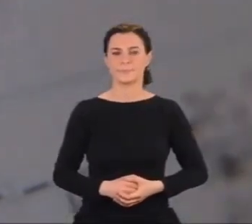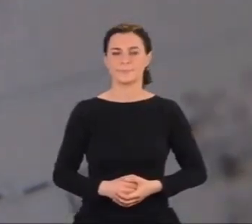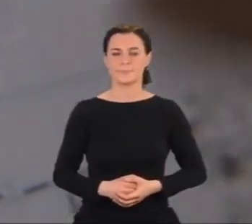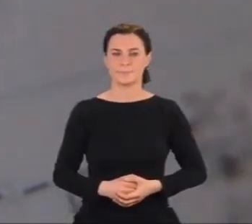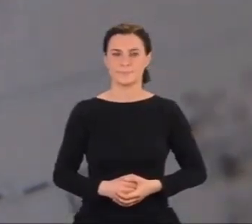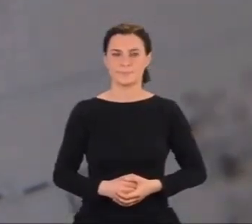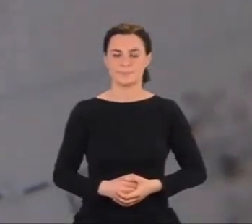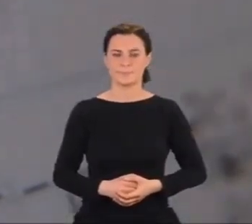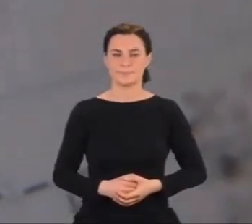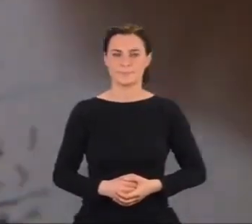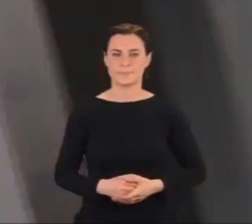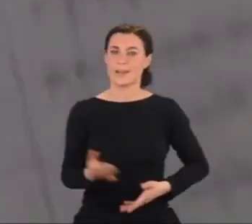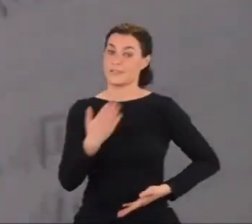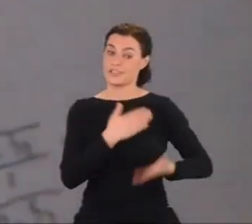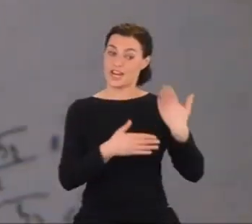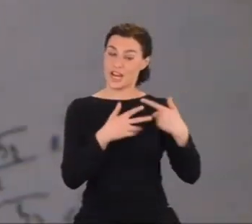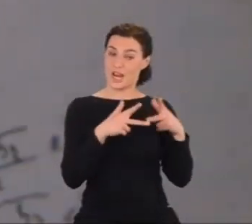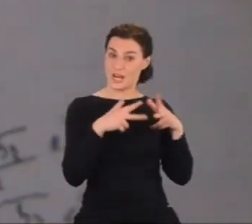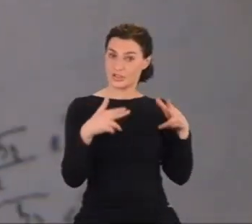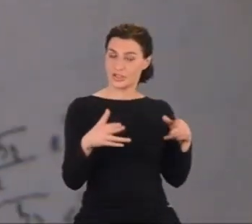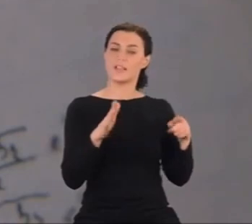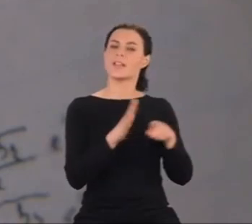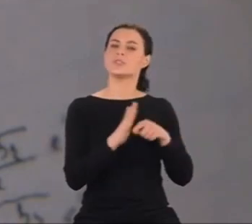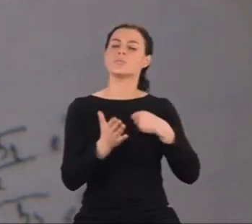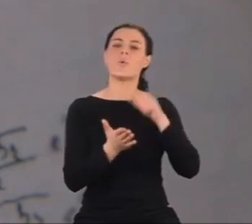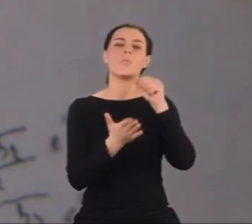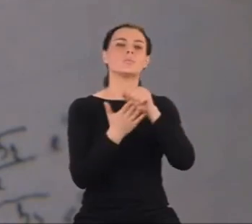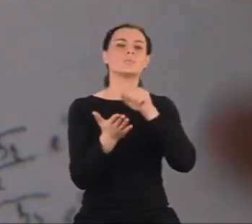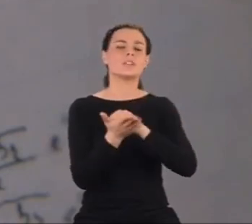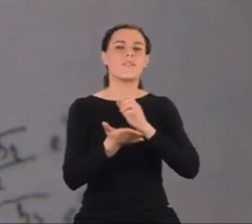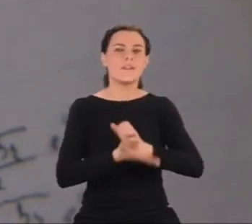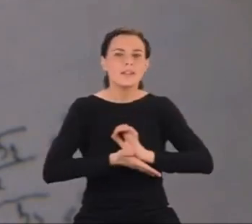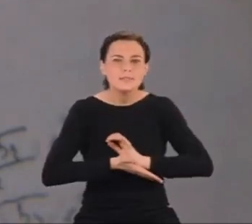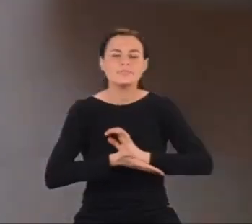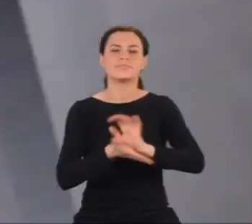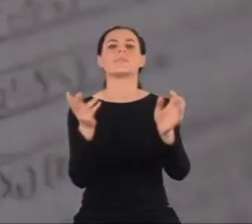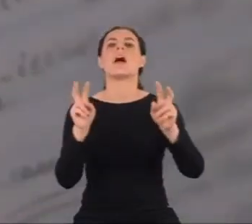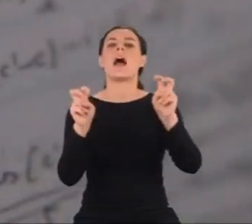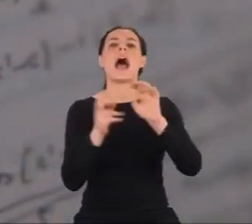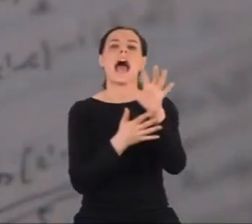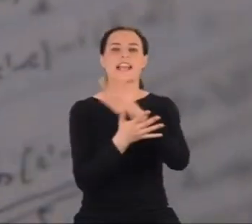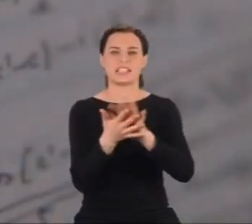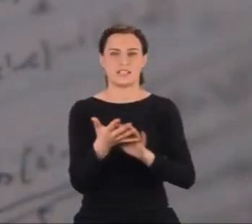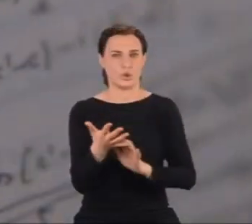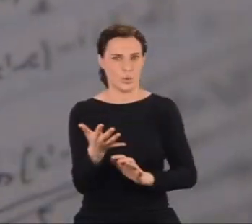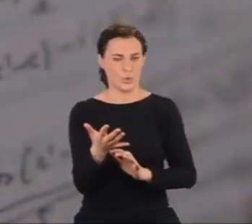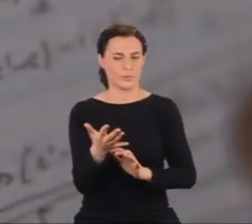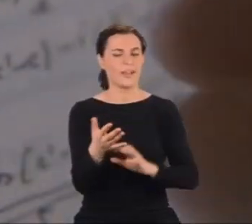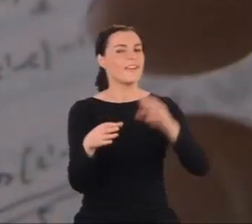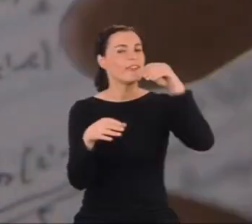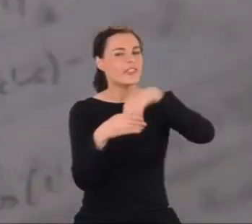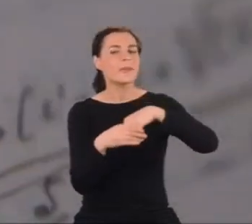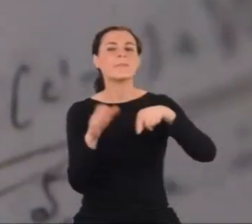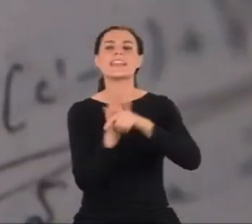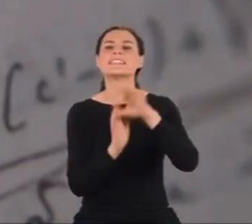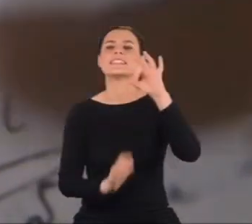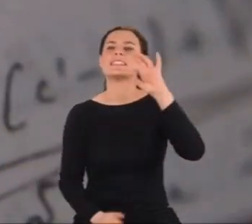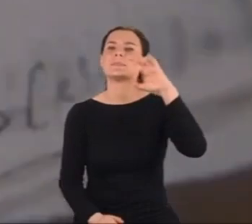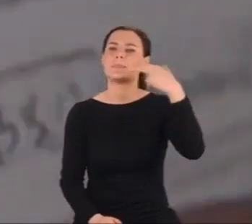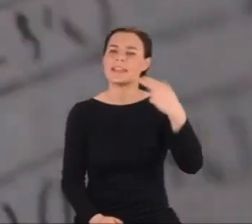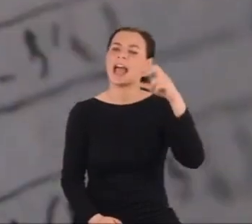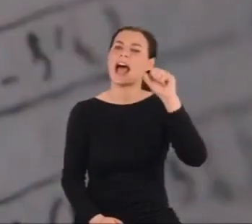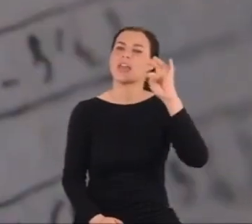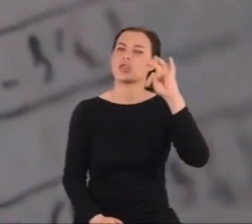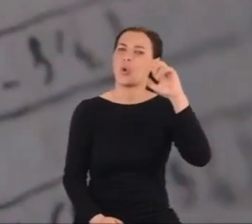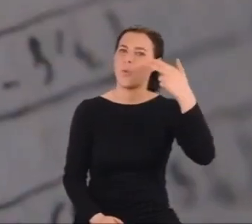W tamtym okresie Majorana publikuje też swój, bodaj najczęściej cytowany, artykuł z opisem spinu atomu